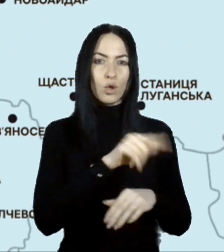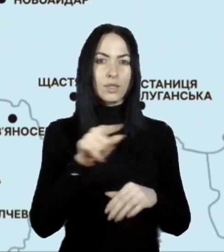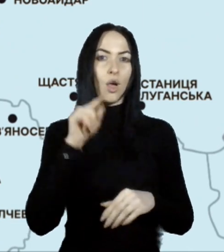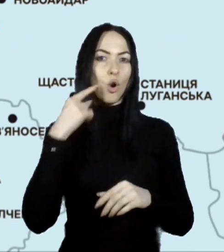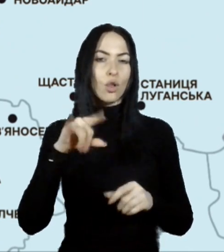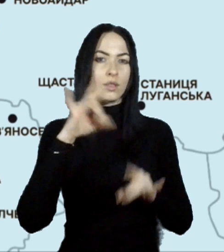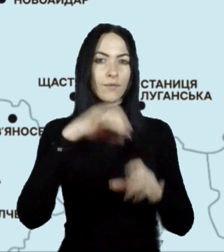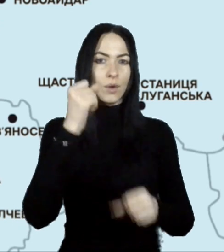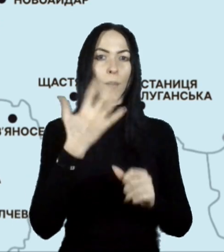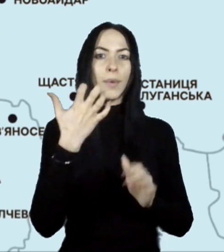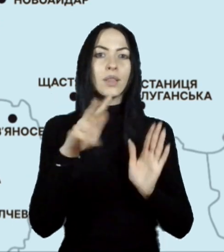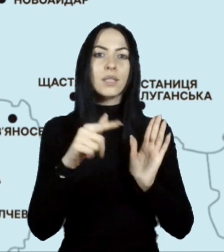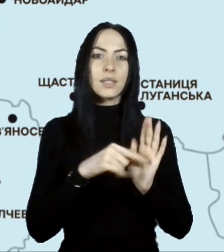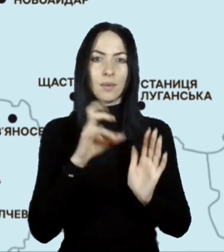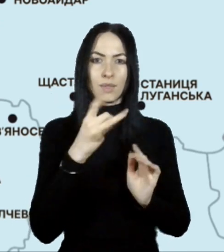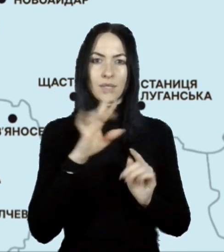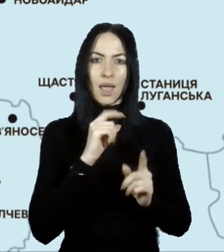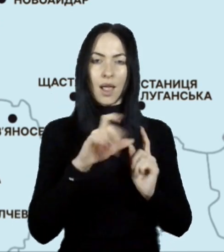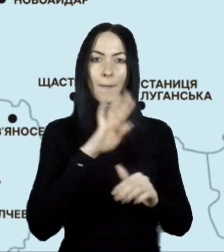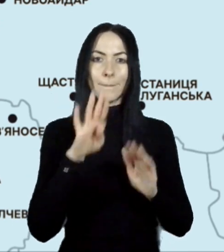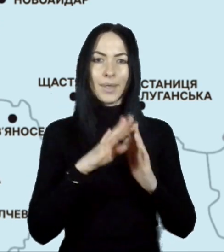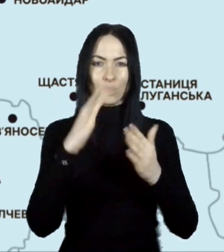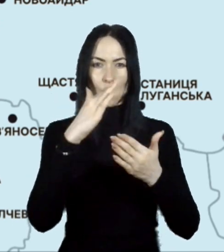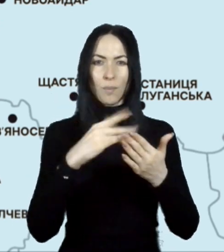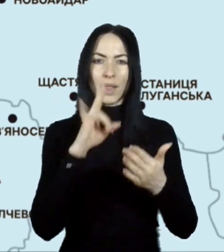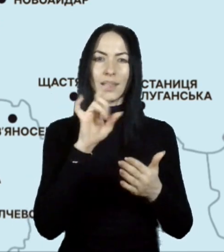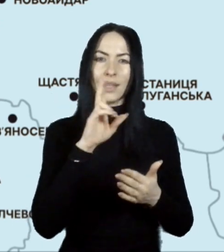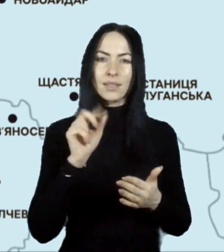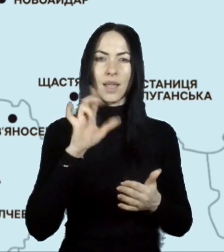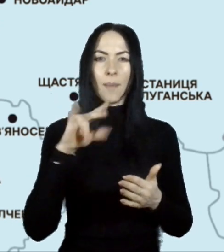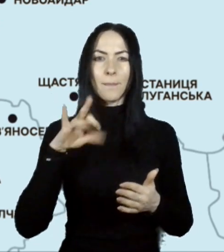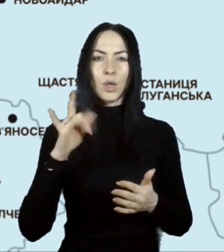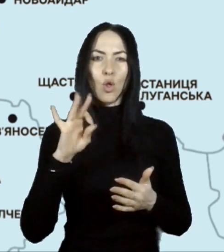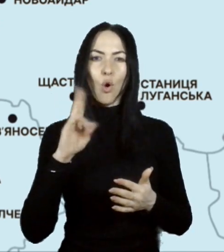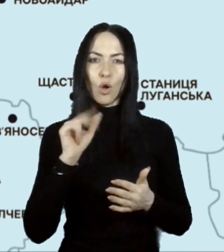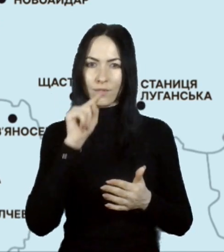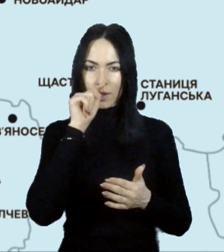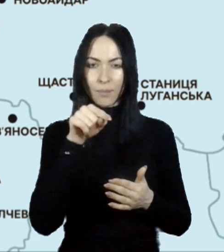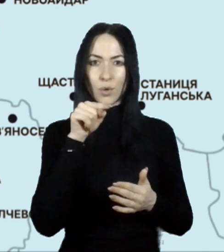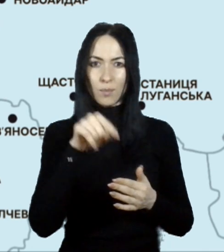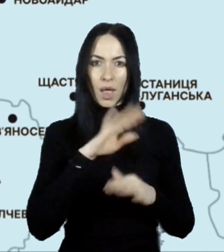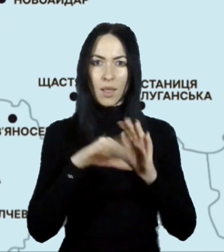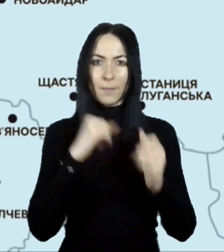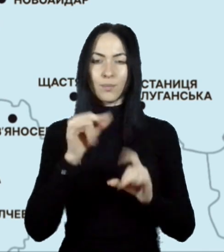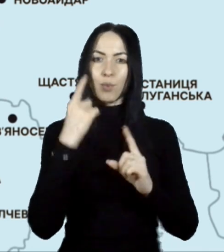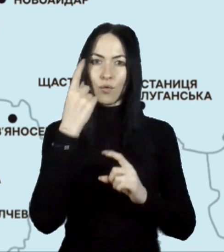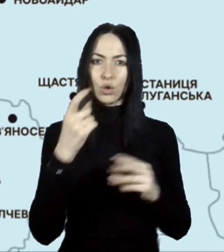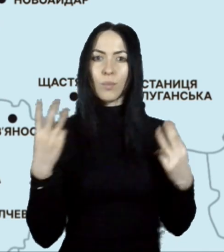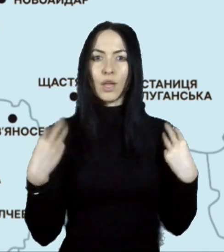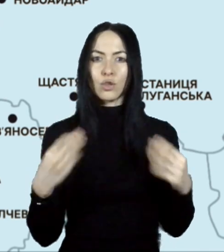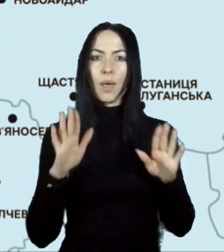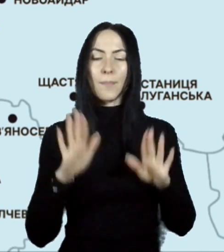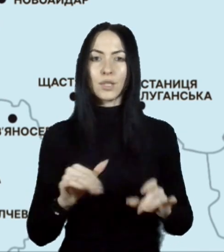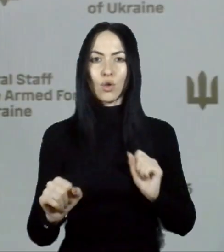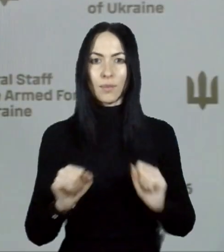снарядів. Під обстрілами перебували Невське та Білогорівка, повідомив начальник Луганської обласної військової адміністрації Артем Лисогор у своєму